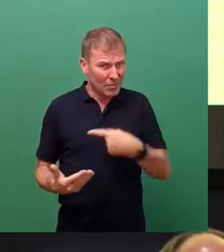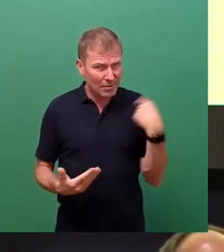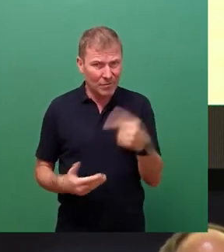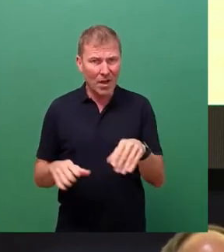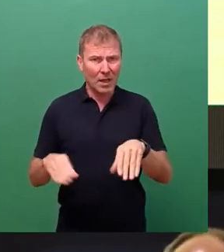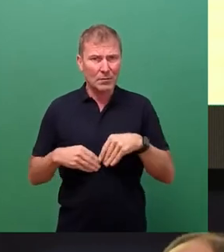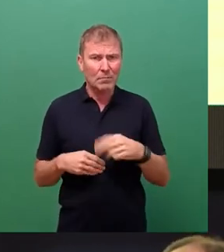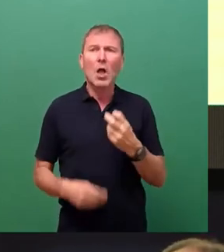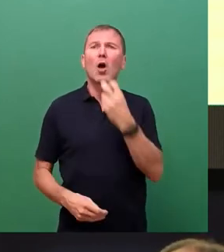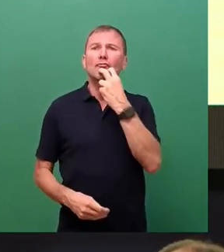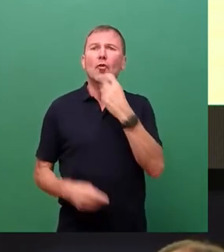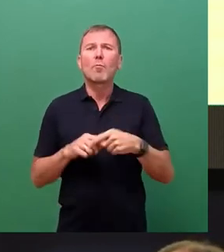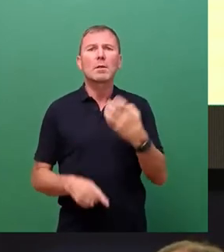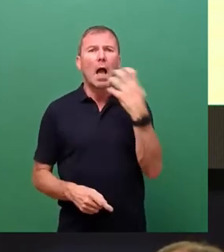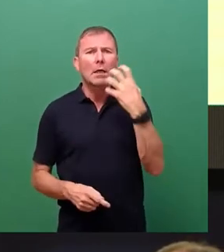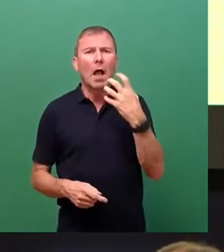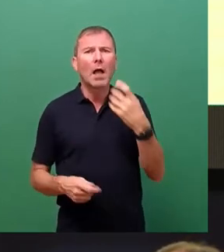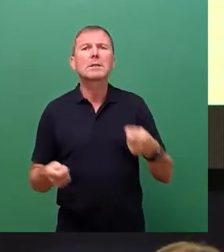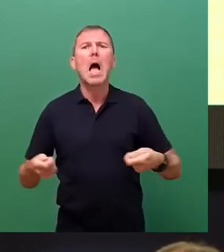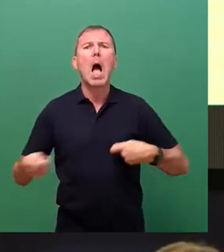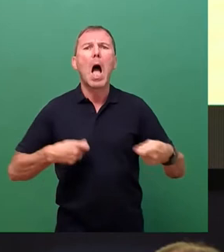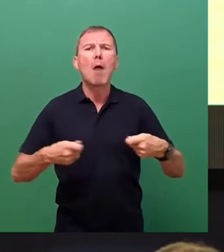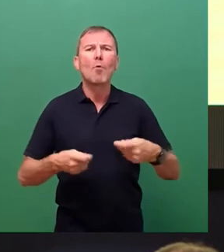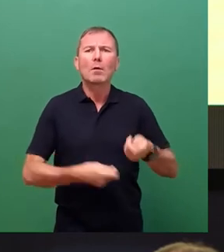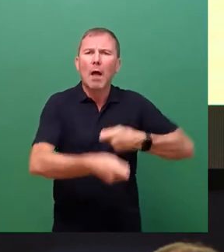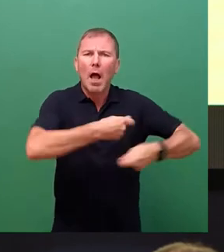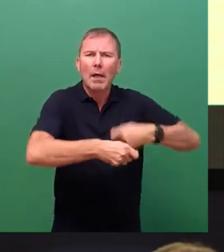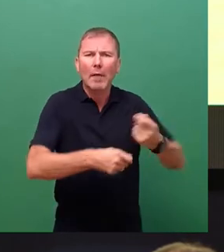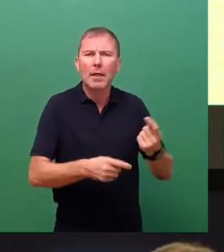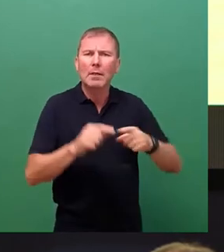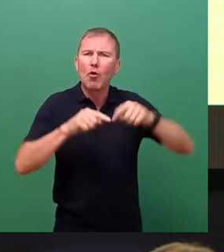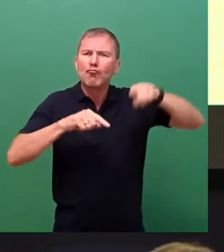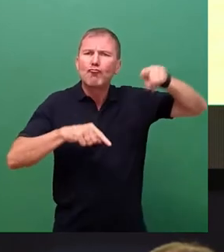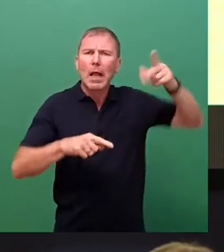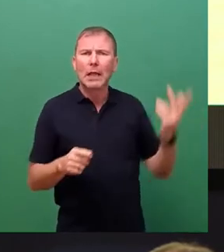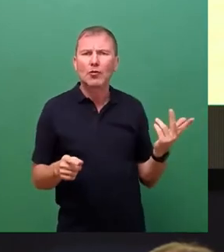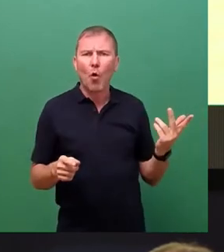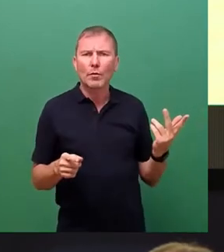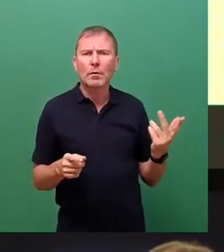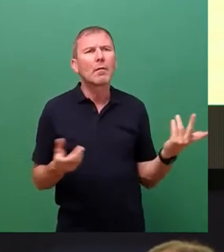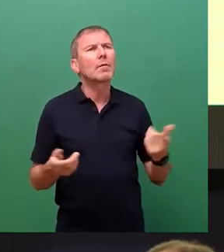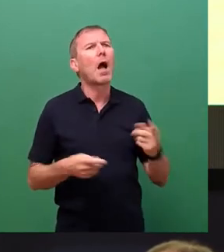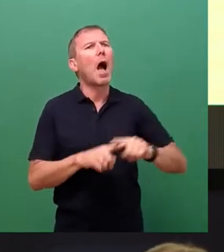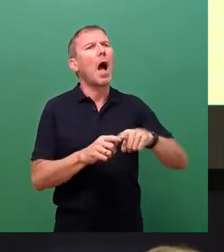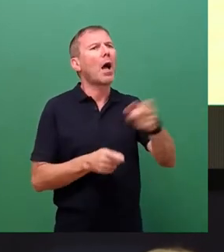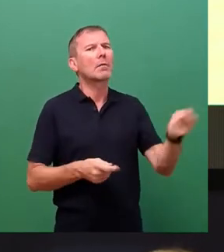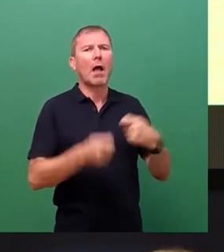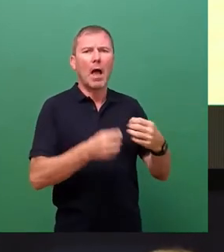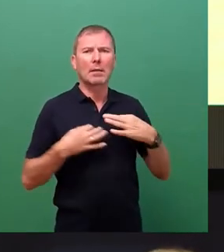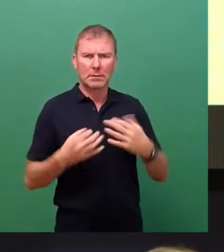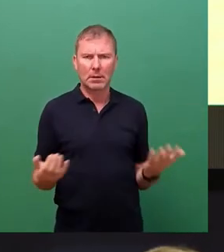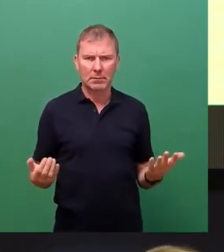mit Strom und Gas an der Börse gezockt wird, als wären das x-beliebige Handelsgüter? Die